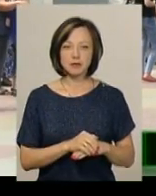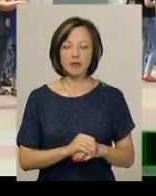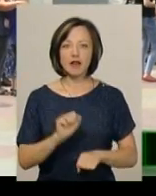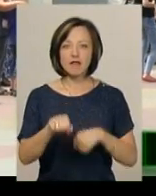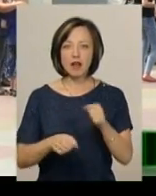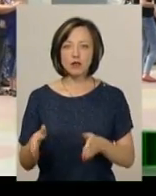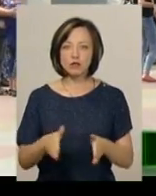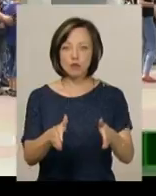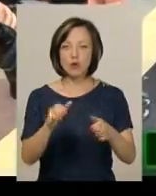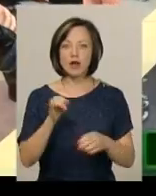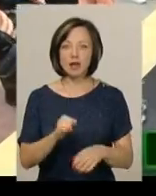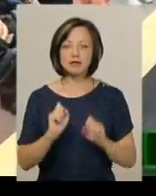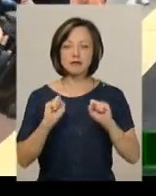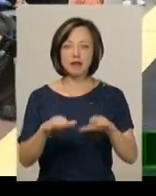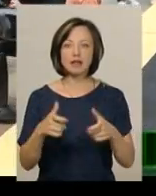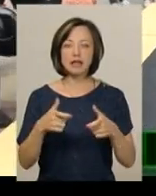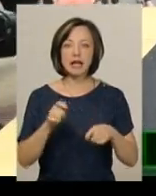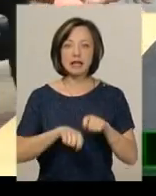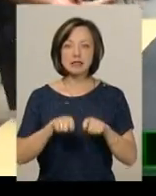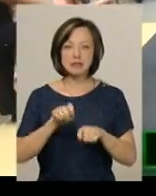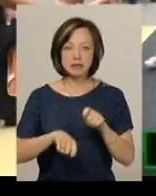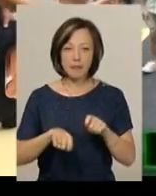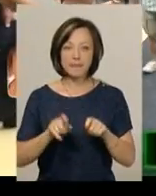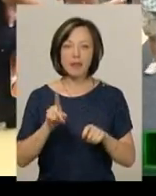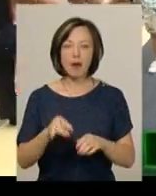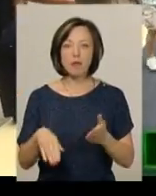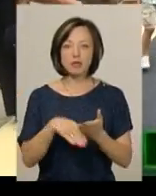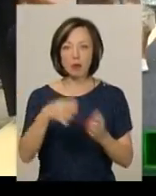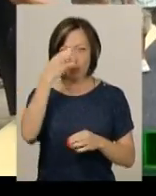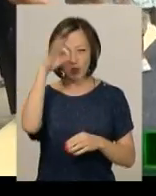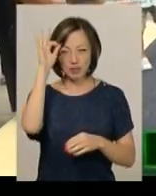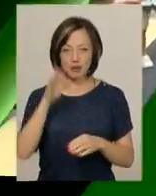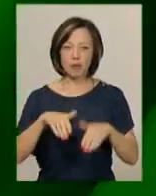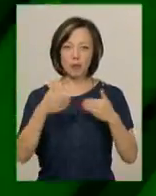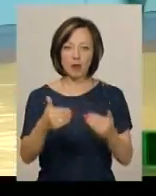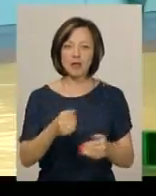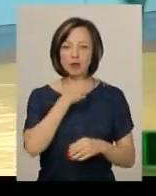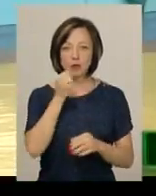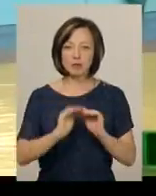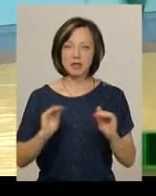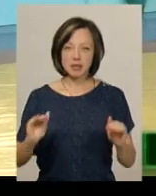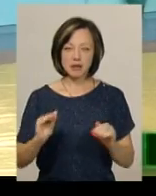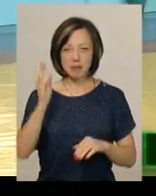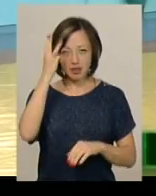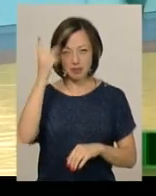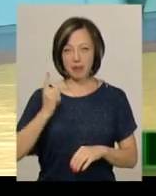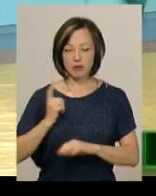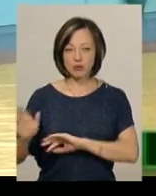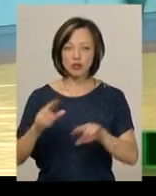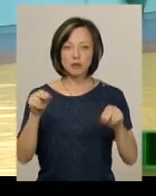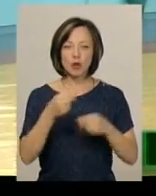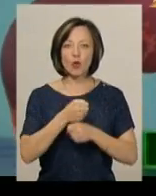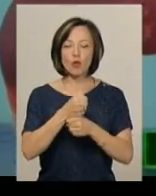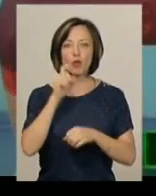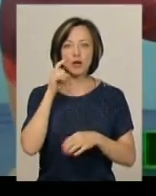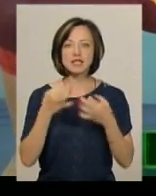велосмугою та скласти іспит на помічника поліцейського пропонували дітям та дорослим Хмельницькій патрульні. Чемпіонат та Кубок України з вільної